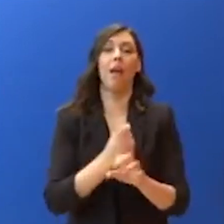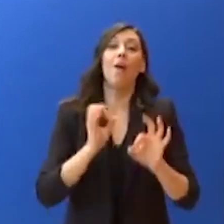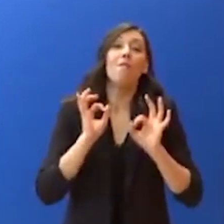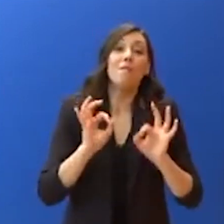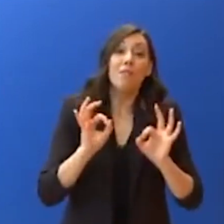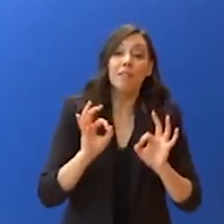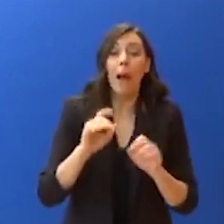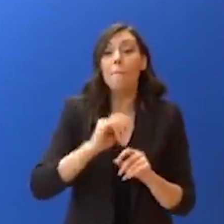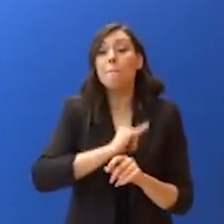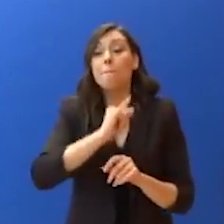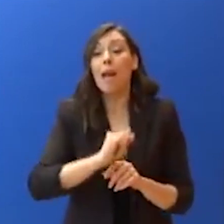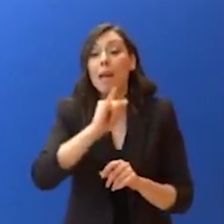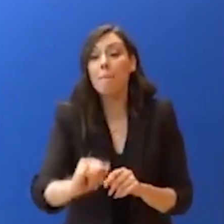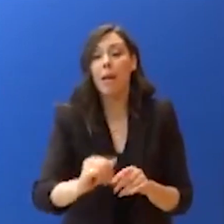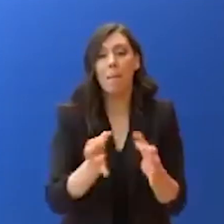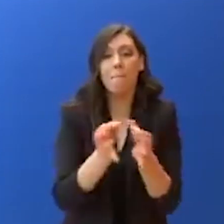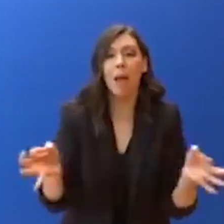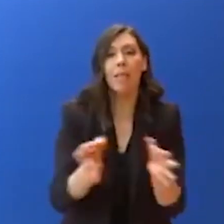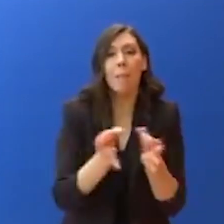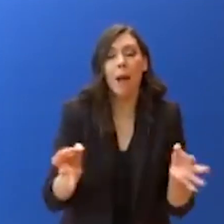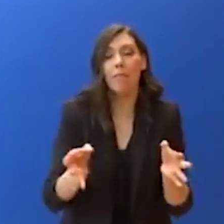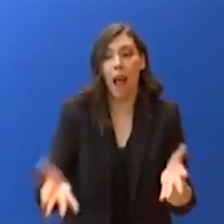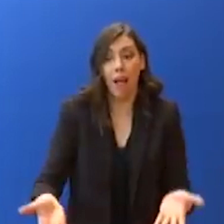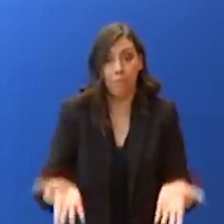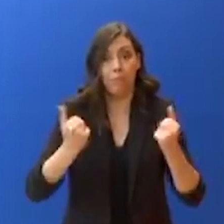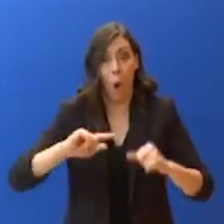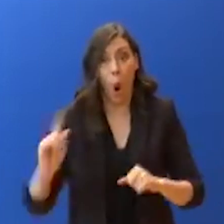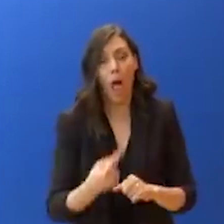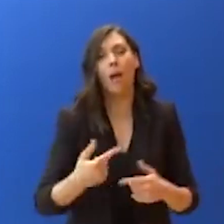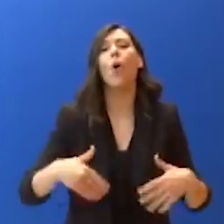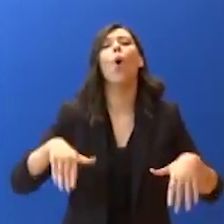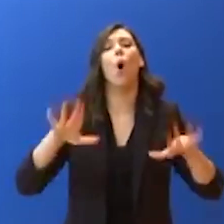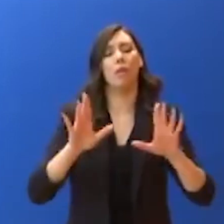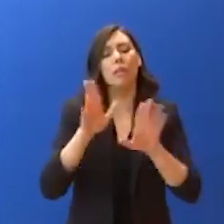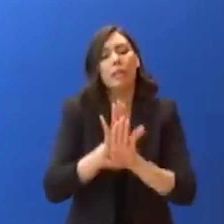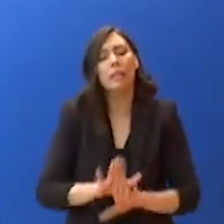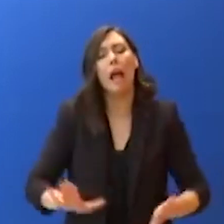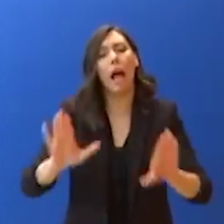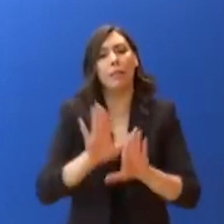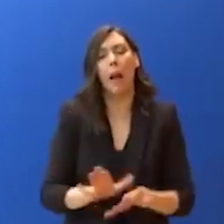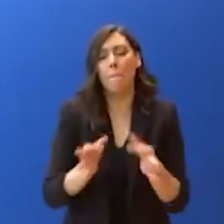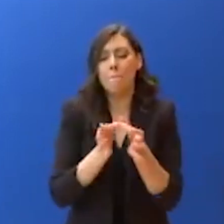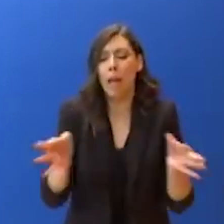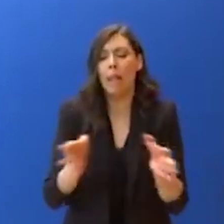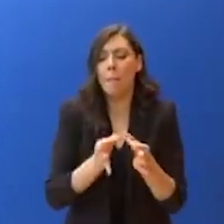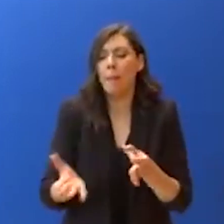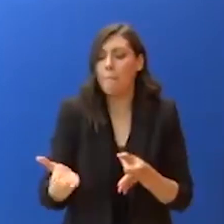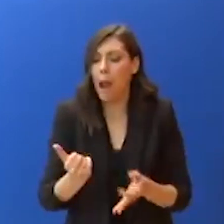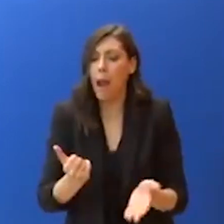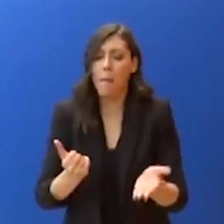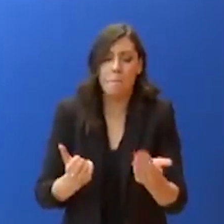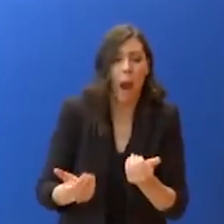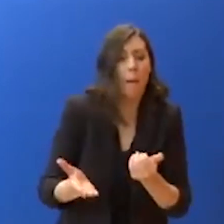θα είναι σταδιακή και μακρόσυρτη, δεν θα είναι αυτόματη και οριζόντια, θα είναι σαν θερμοστάτης, όχι σαν